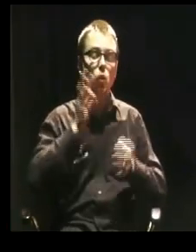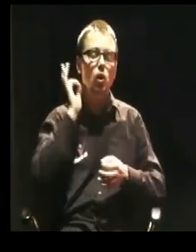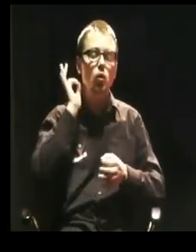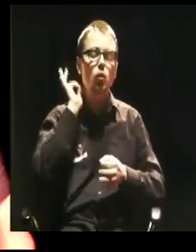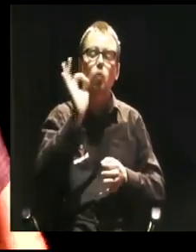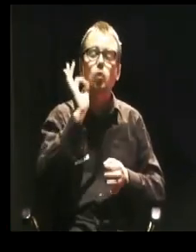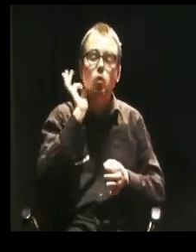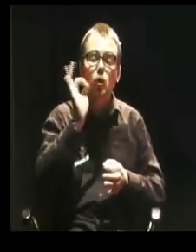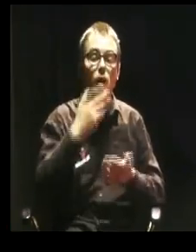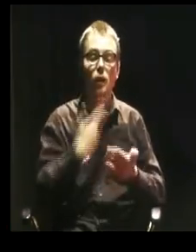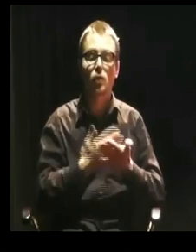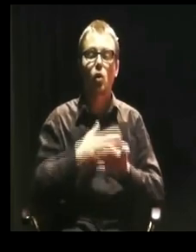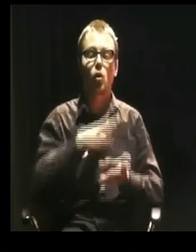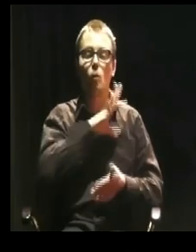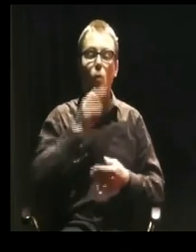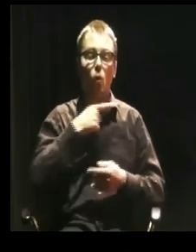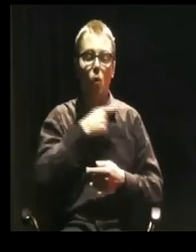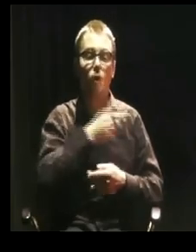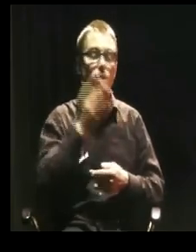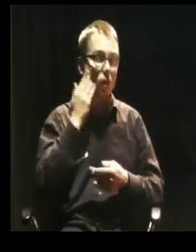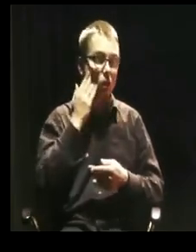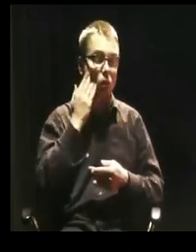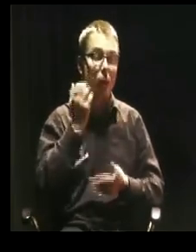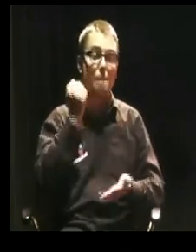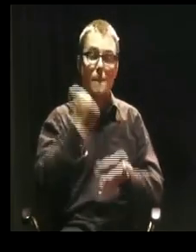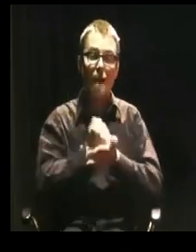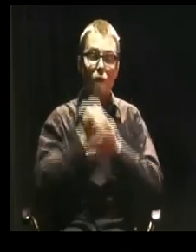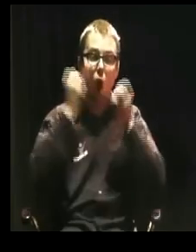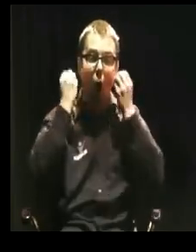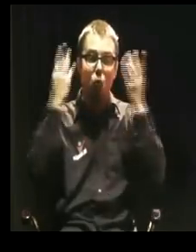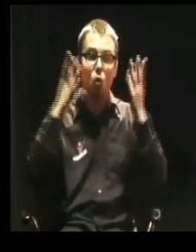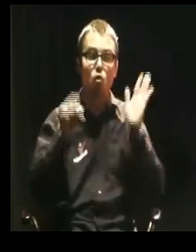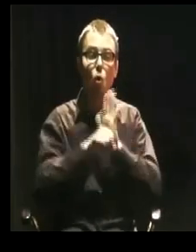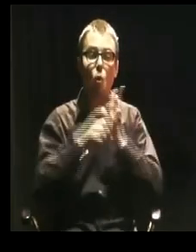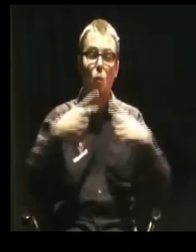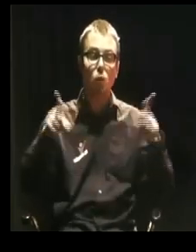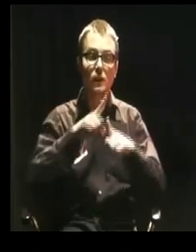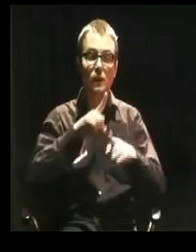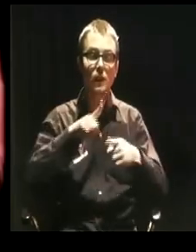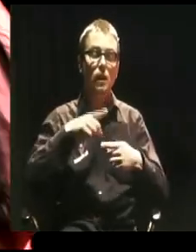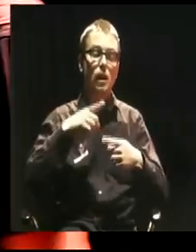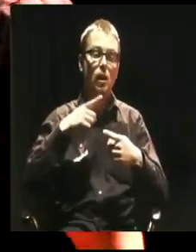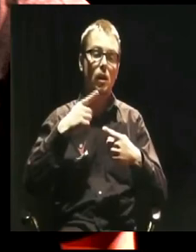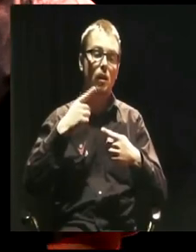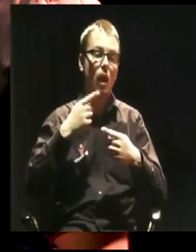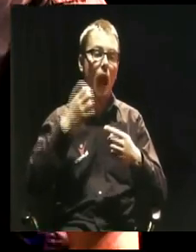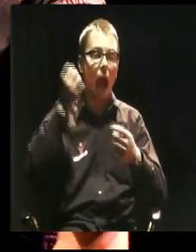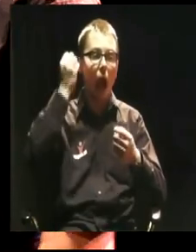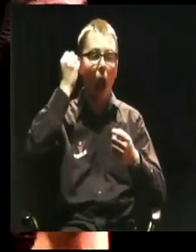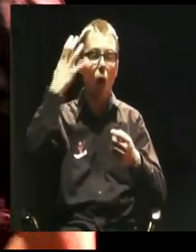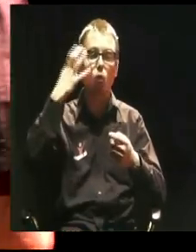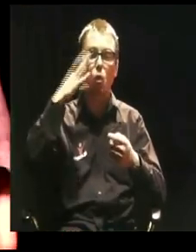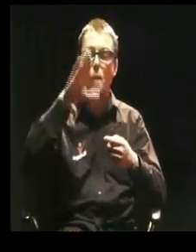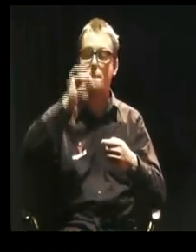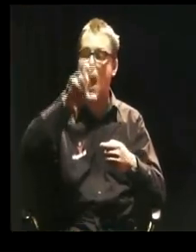skrócił Arie de Capo z trzech minut do minuty siedemnaście. Byk! Oscar! Jeżeli komuś podoba się ścieżka